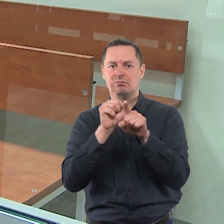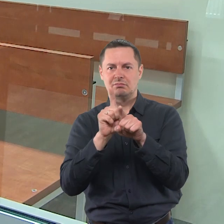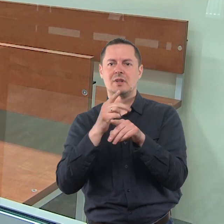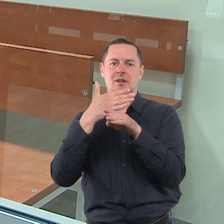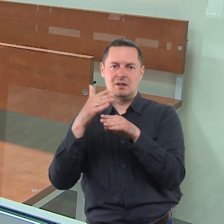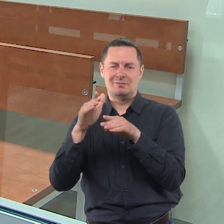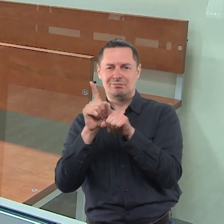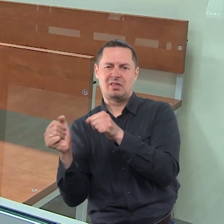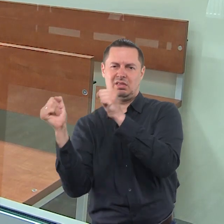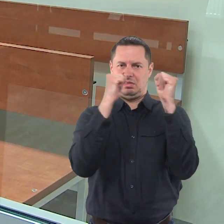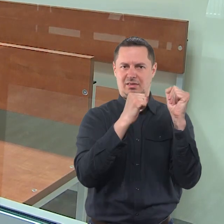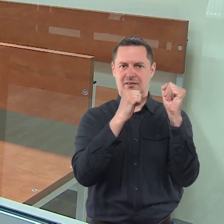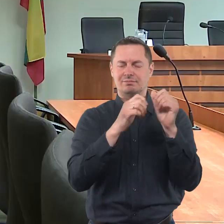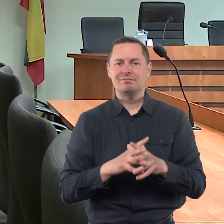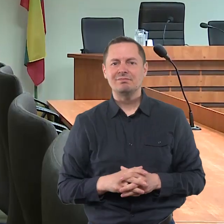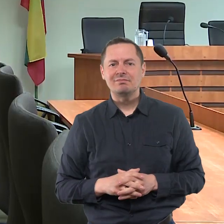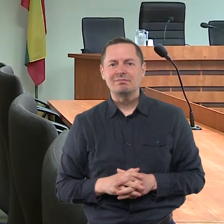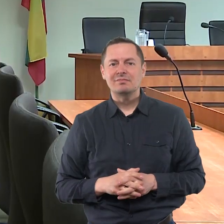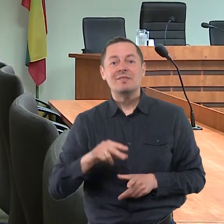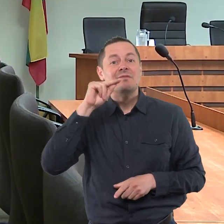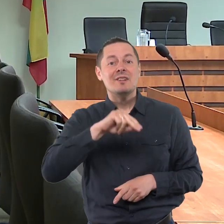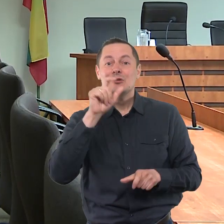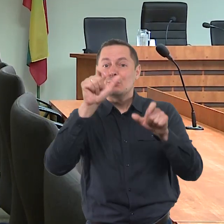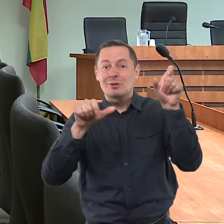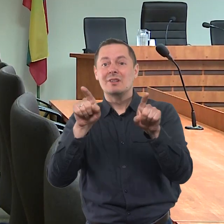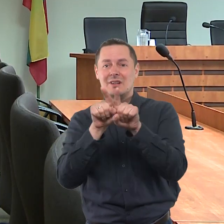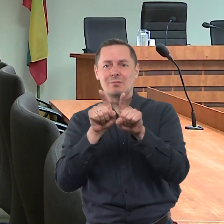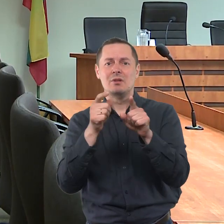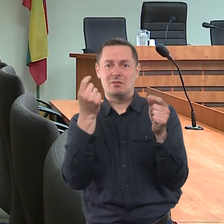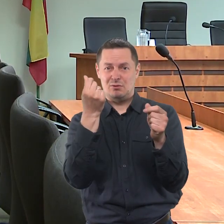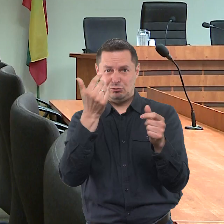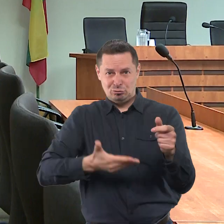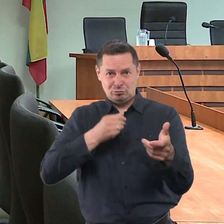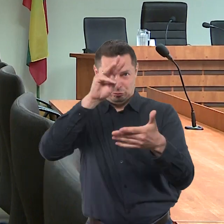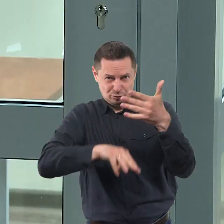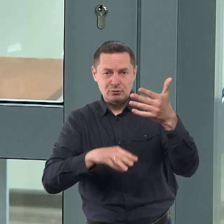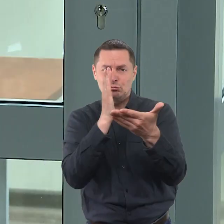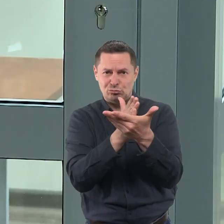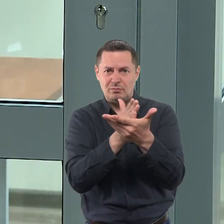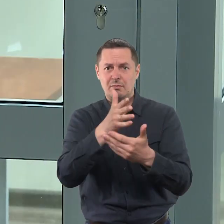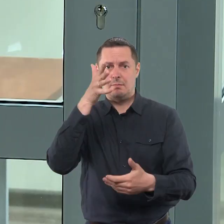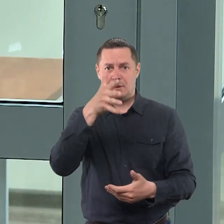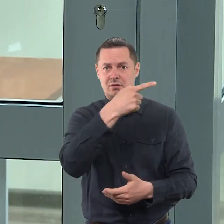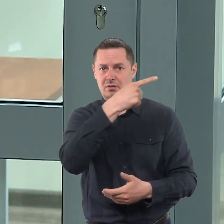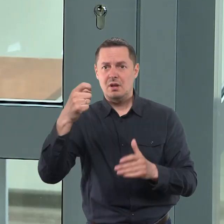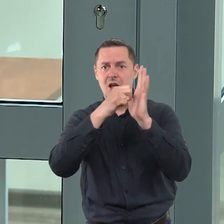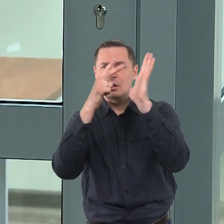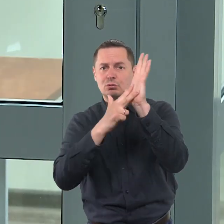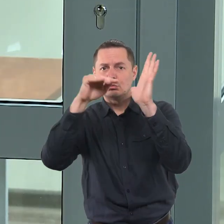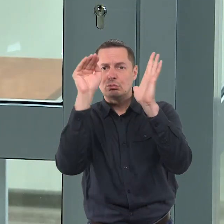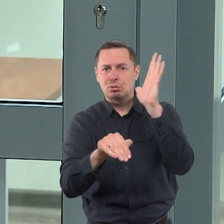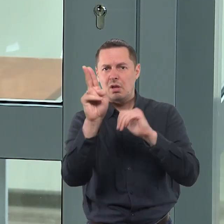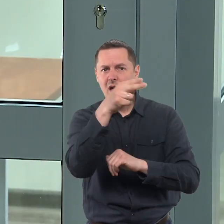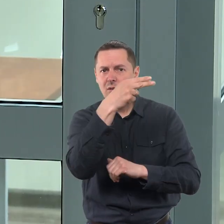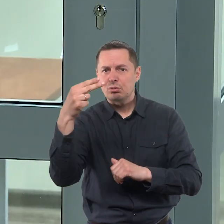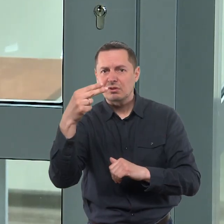jų vykdymą atidedant. Kaltinamiesiams taip pat paskirtos ir piniginės baudos, kuriuos siekia nuo 5 tūkstančių iki 18